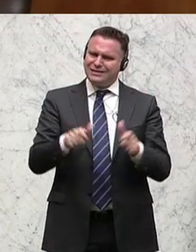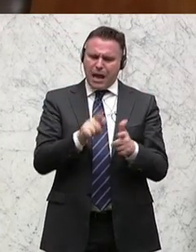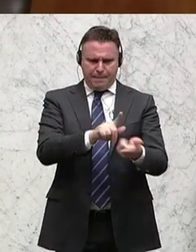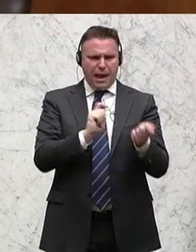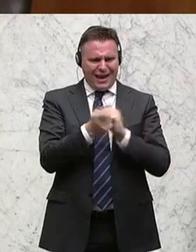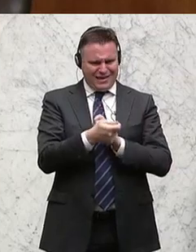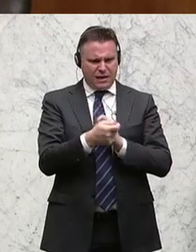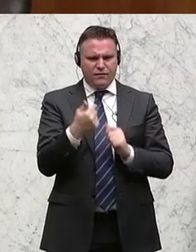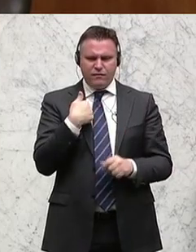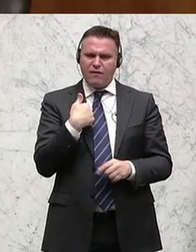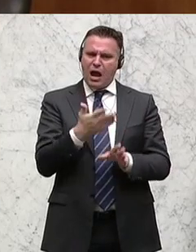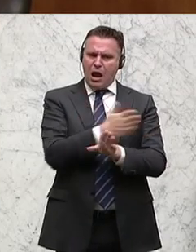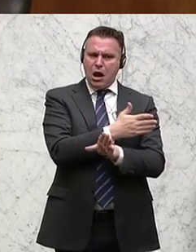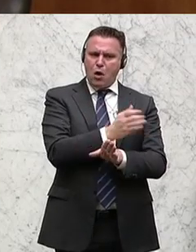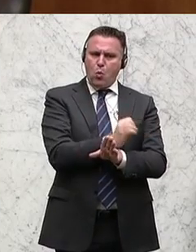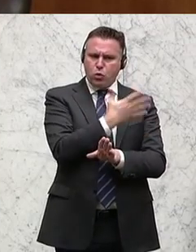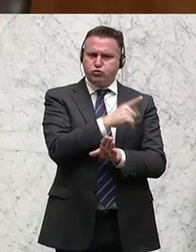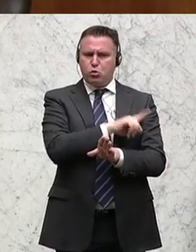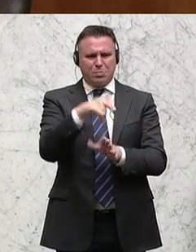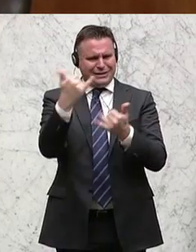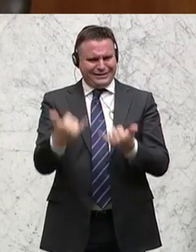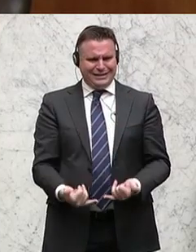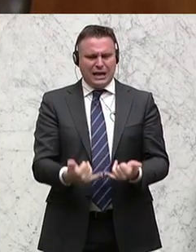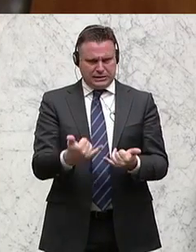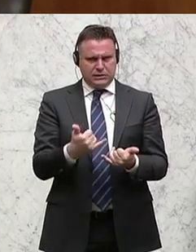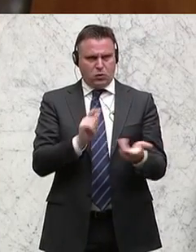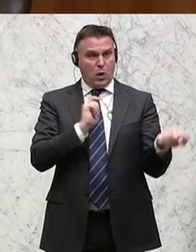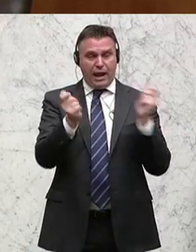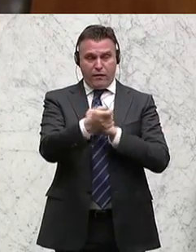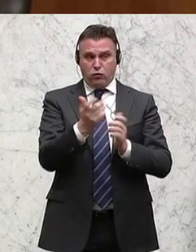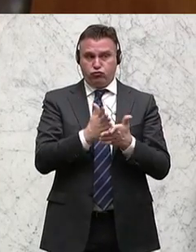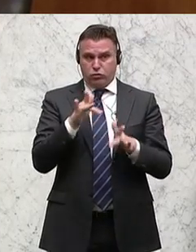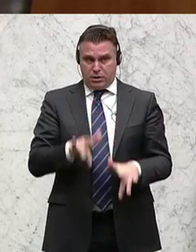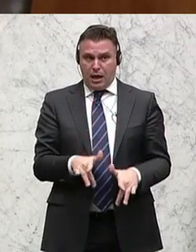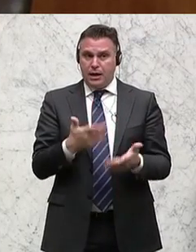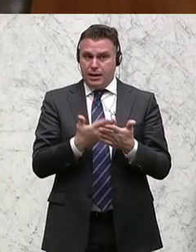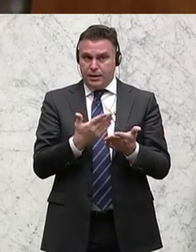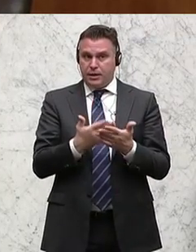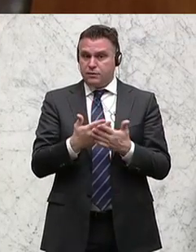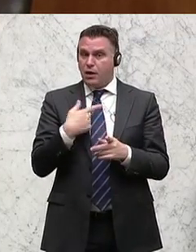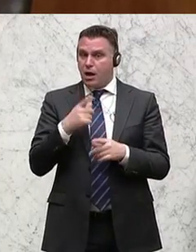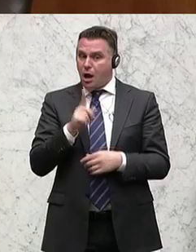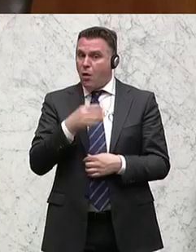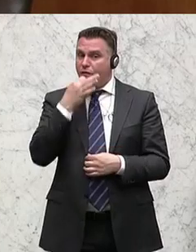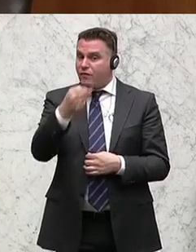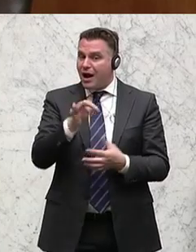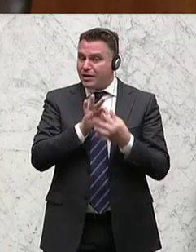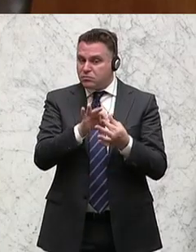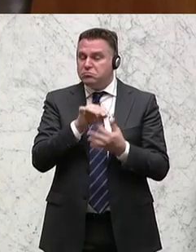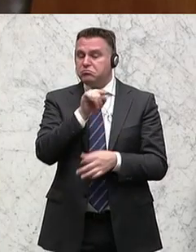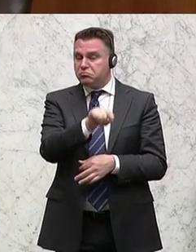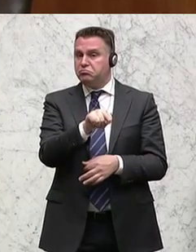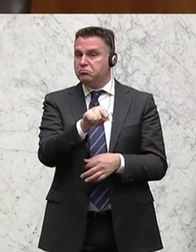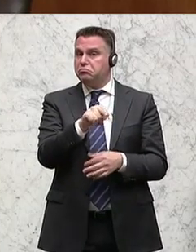der sich doch verändert hat, von der ursprünglichen Version zu der Version, die wir heute beschließen werden. Und darauf möchte ich auch meine Frage beziehen. Herr Minister, wie